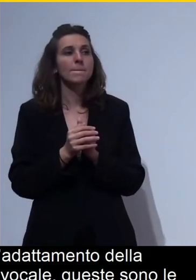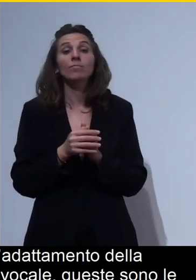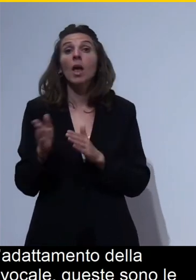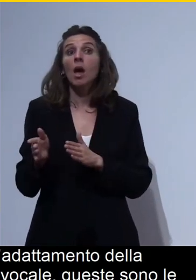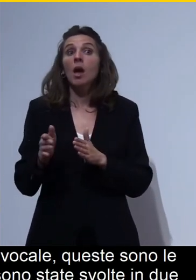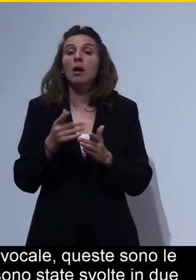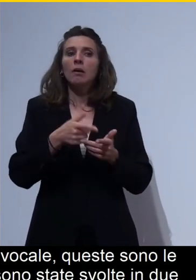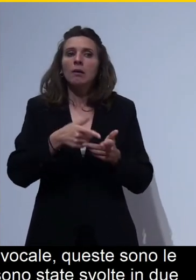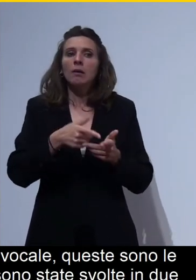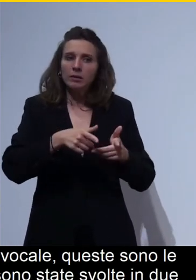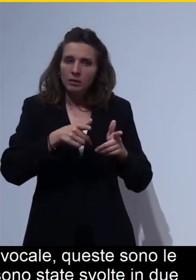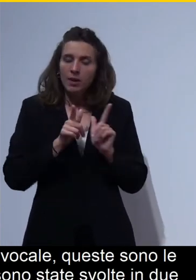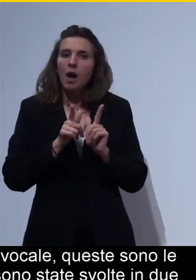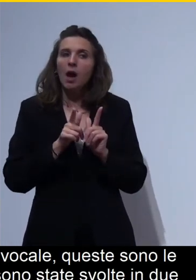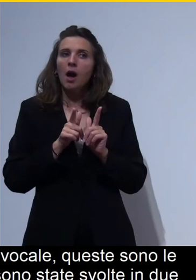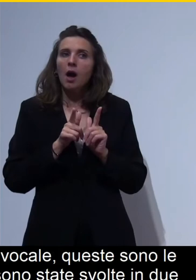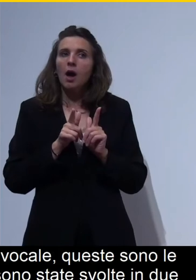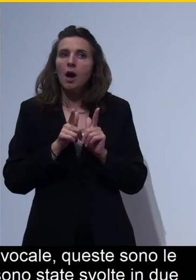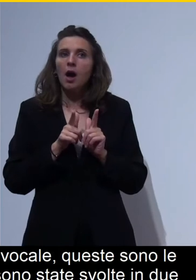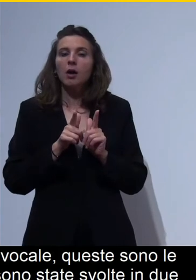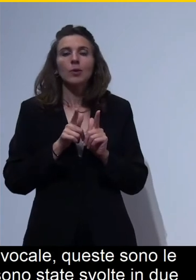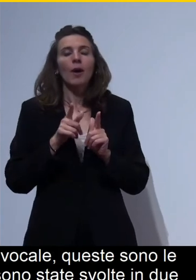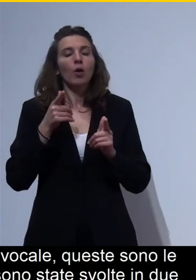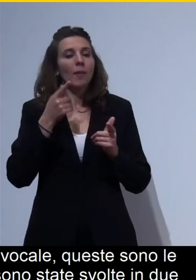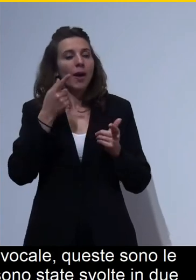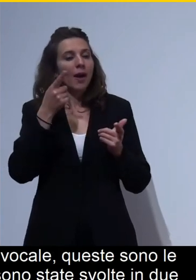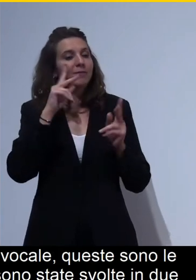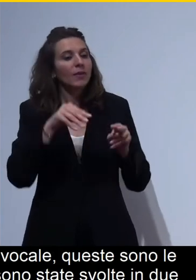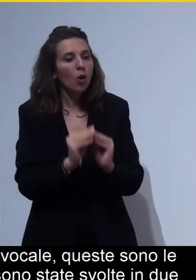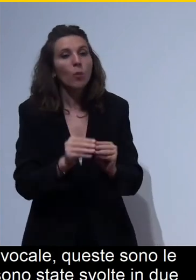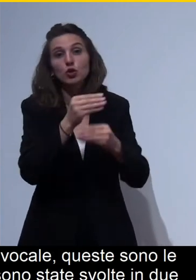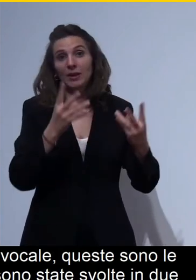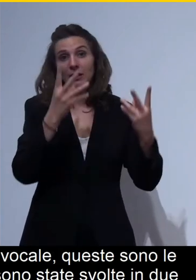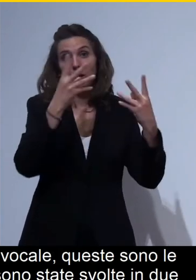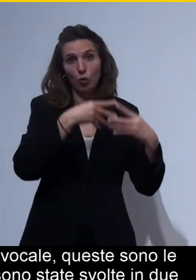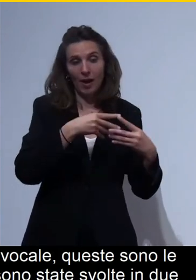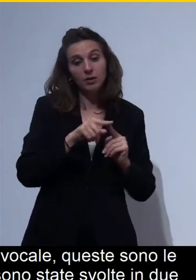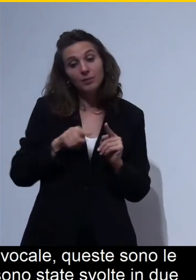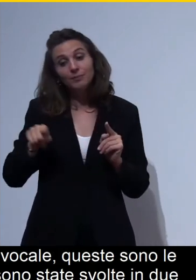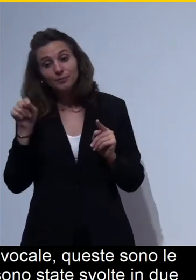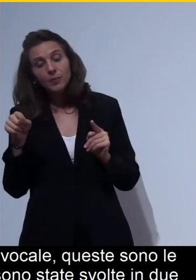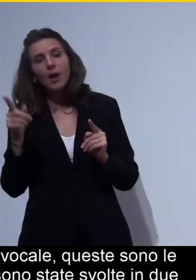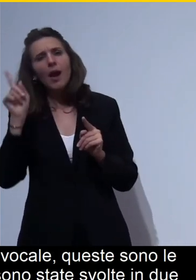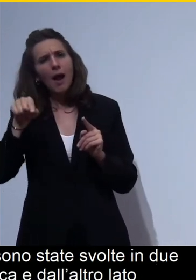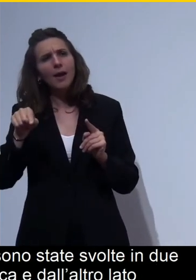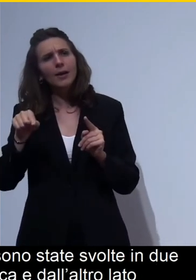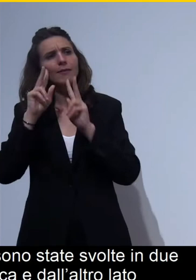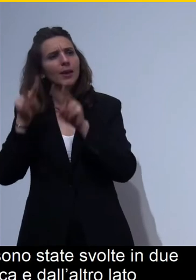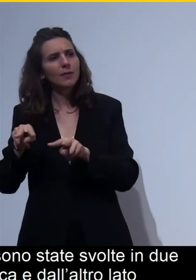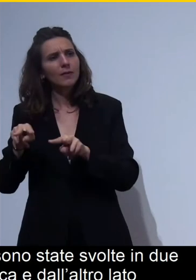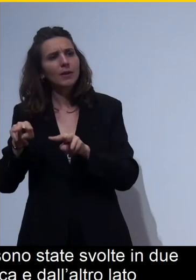attraverso strumenti di validazione automatica e dall'altro lato attraverso una verifica soggettiva, un'analisi